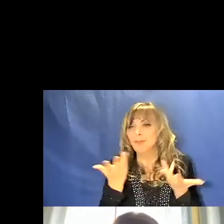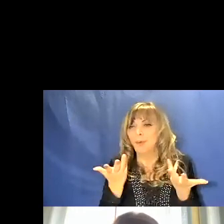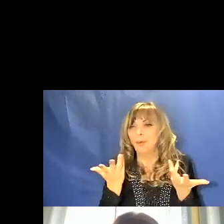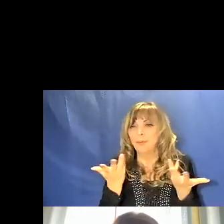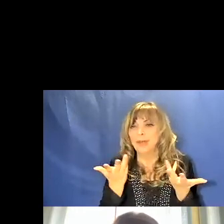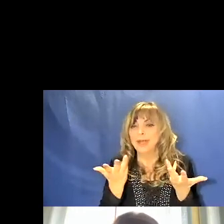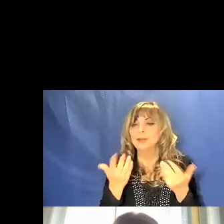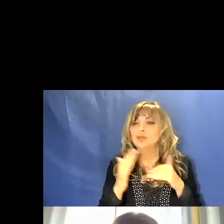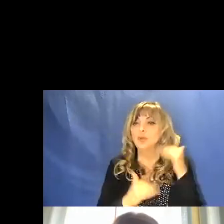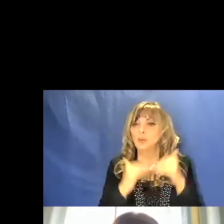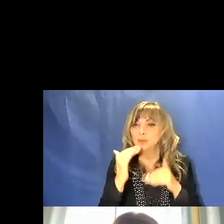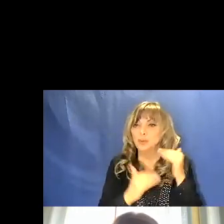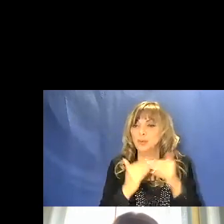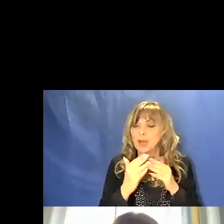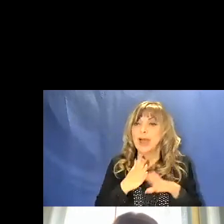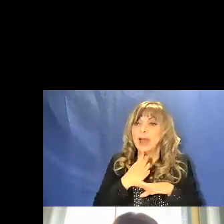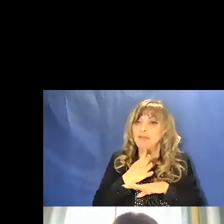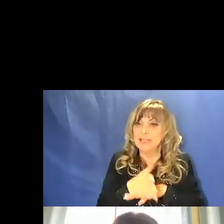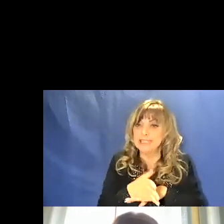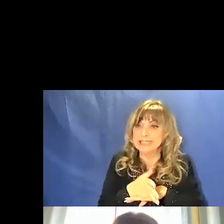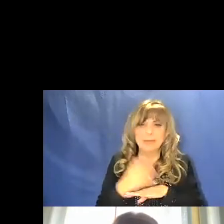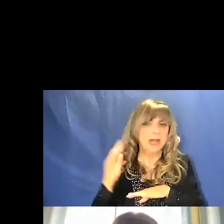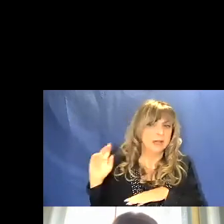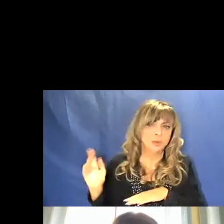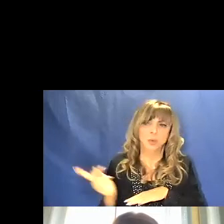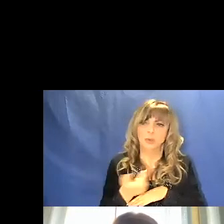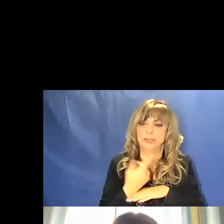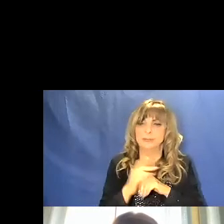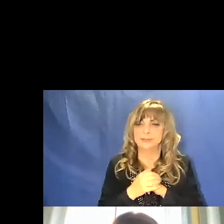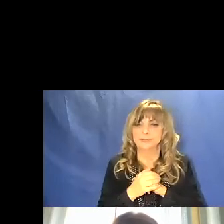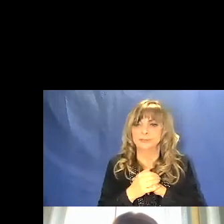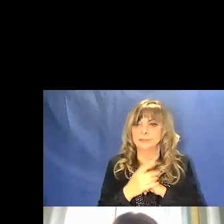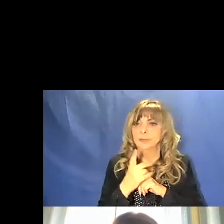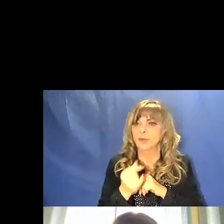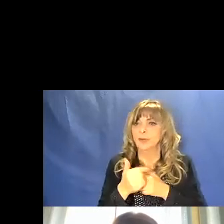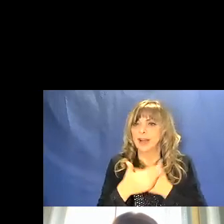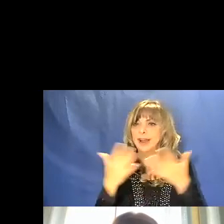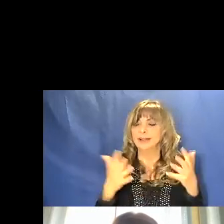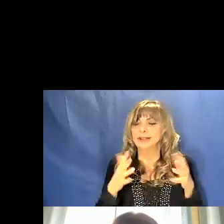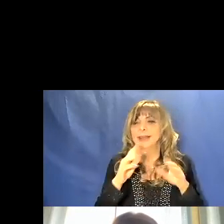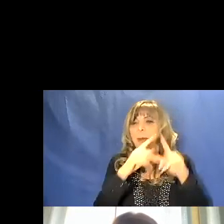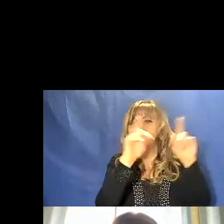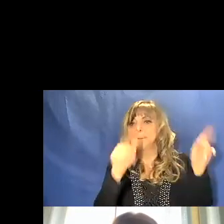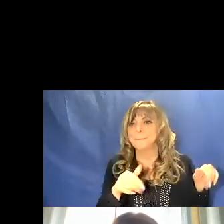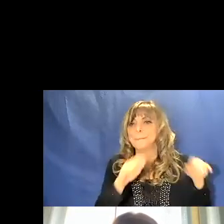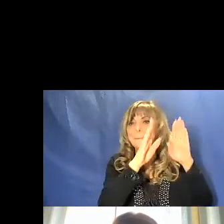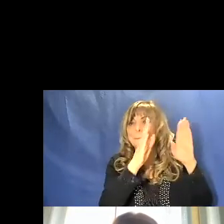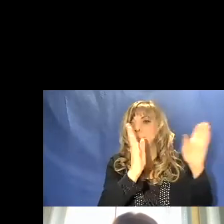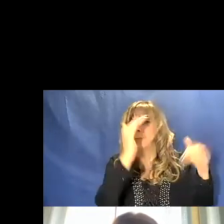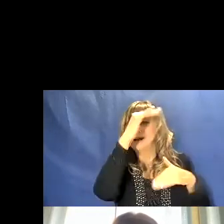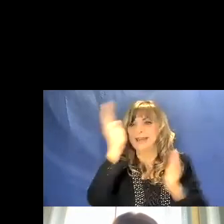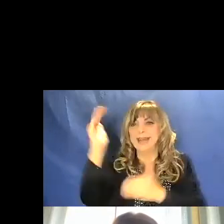struttura accessibile a tutti con grandi pannelli scritte grandi